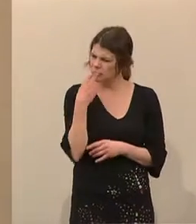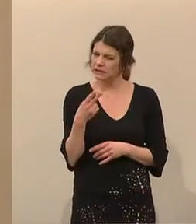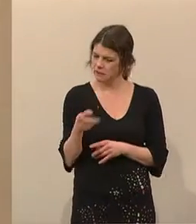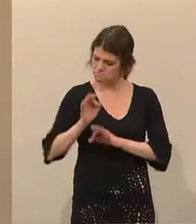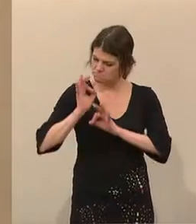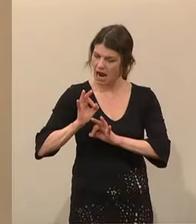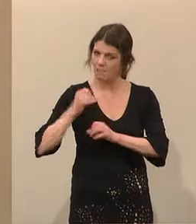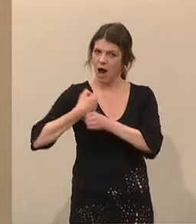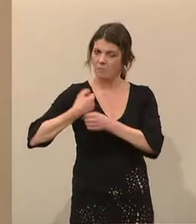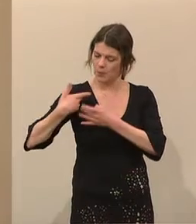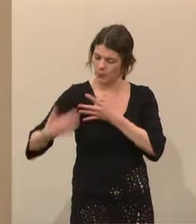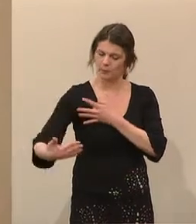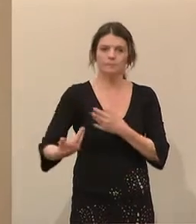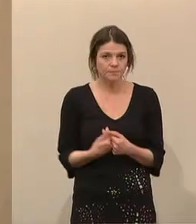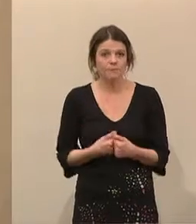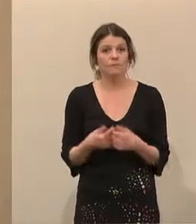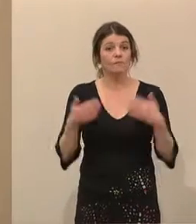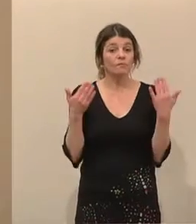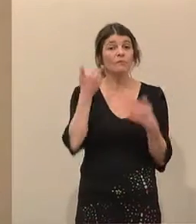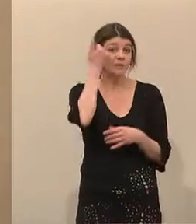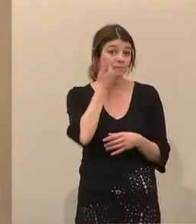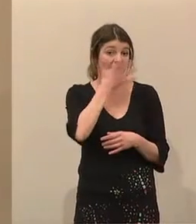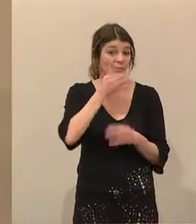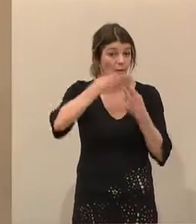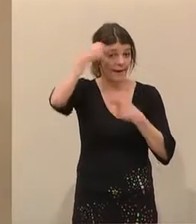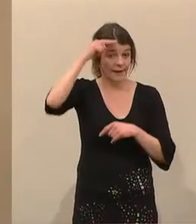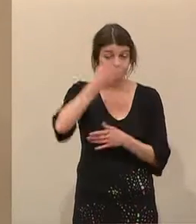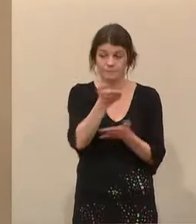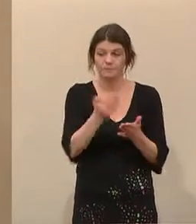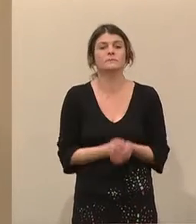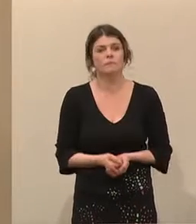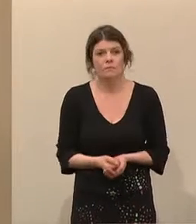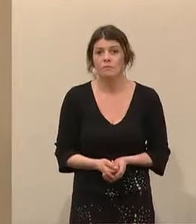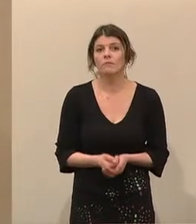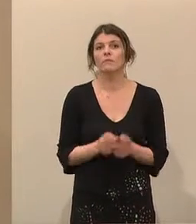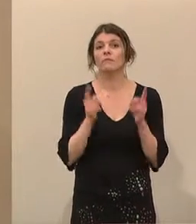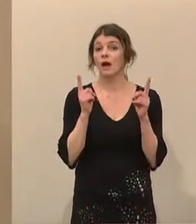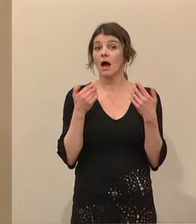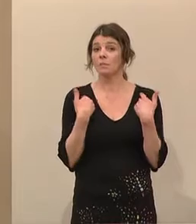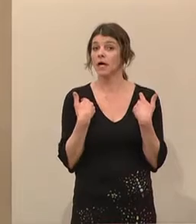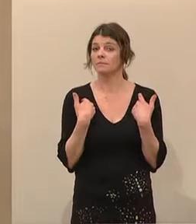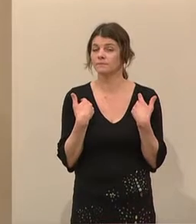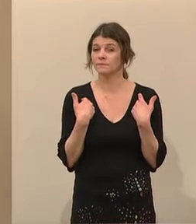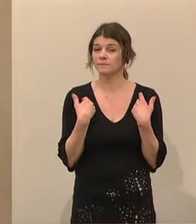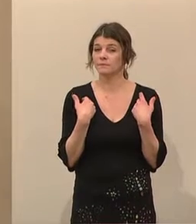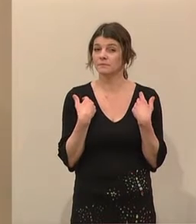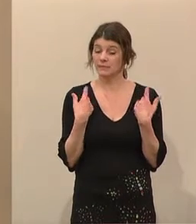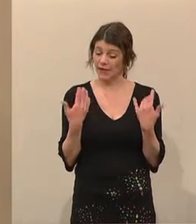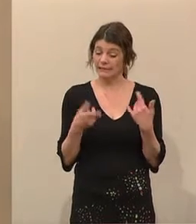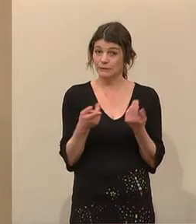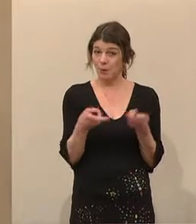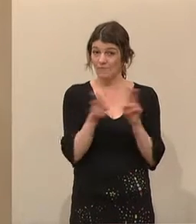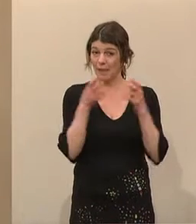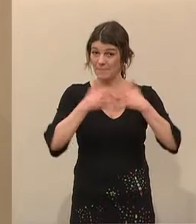und effizient daran gearbeitet. Geschätzte Damen und Herren, ich möchte aber, weil es der Umweltbericht